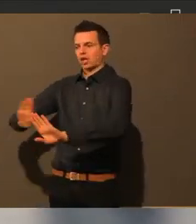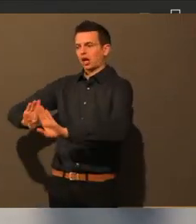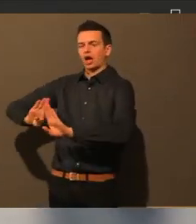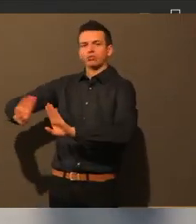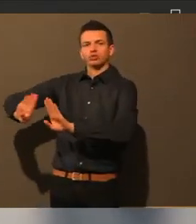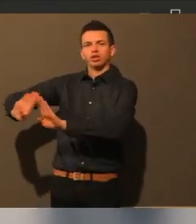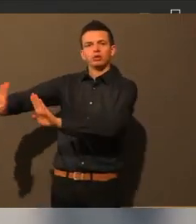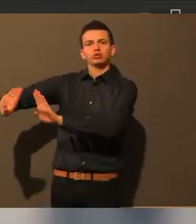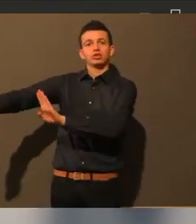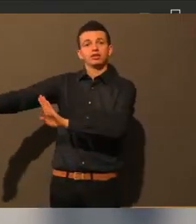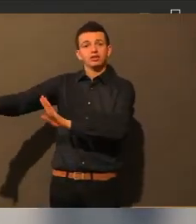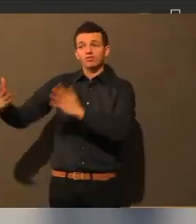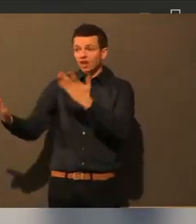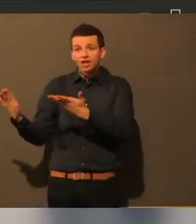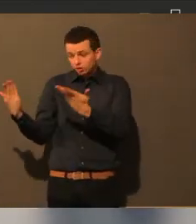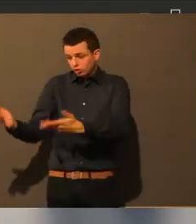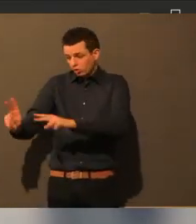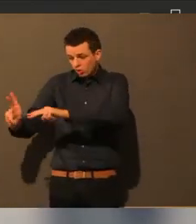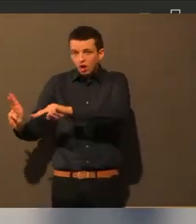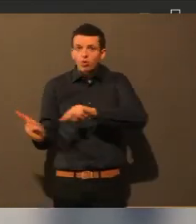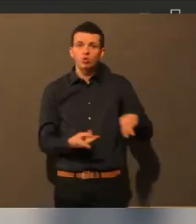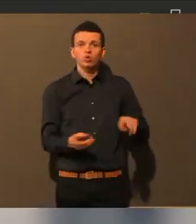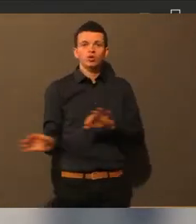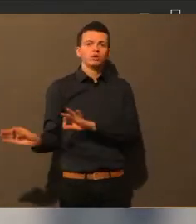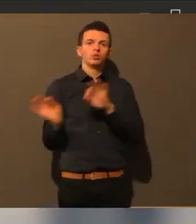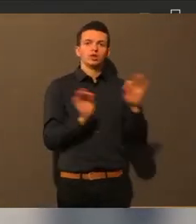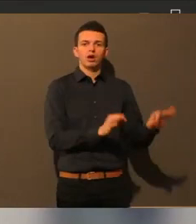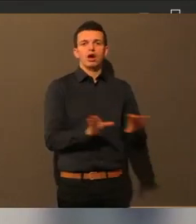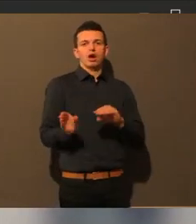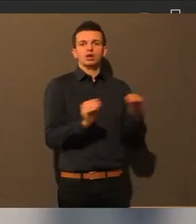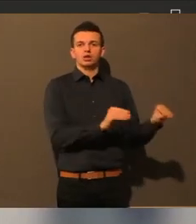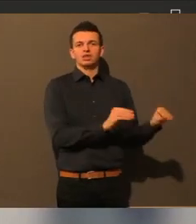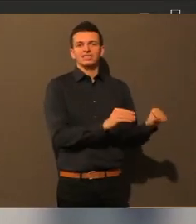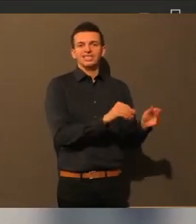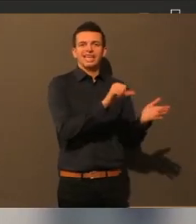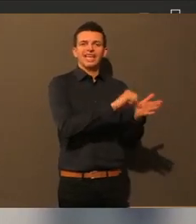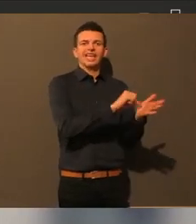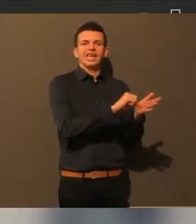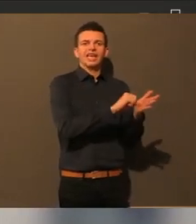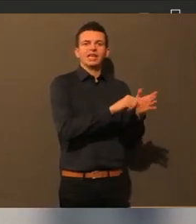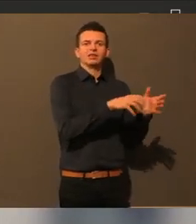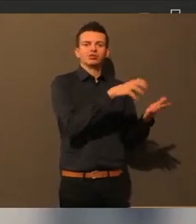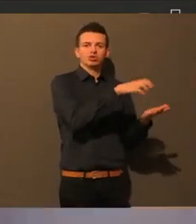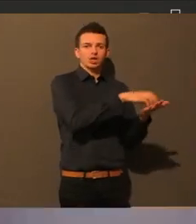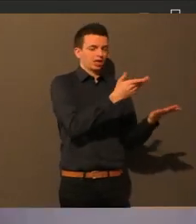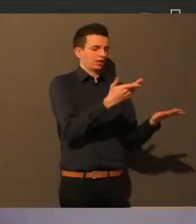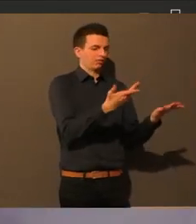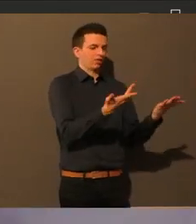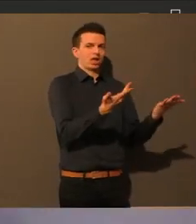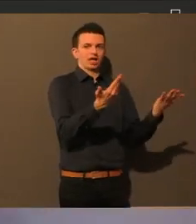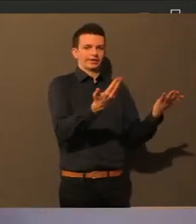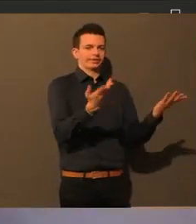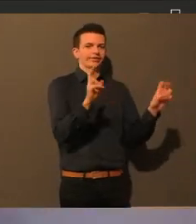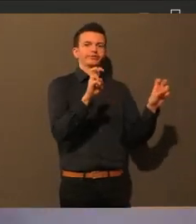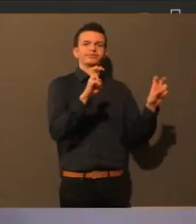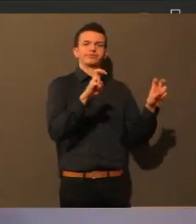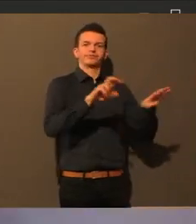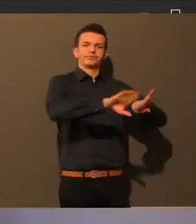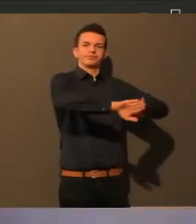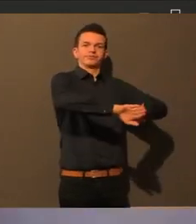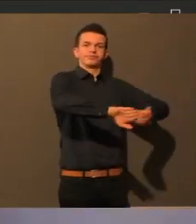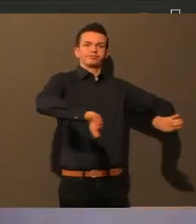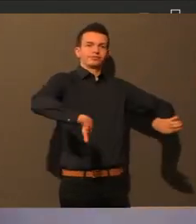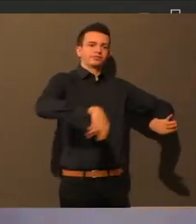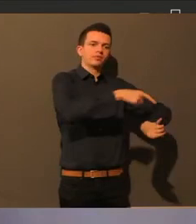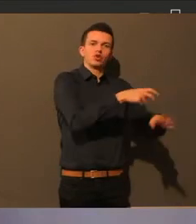professorisch einrichten könnte. Vielleicht wäre das ja dann möglich, dass die Fußgänger geschützt sind und die Radfahrer von den Fußgängern und dass man